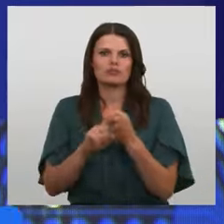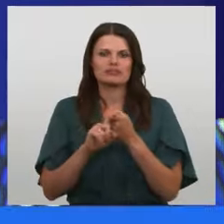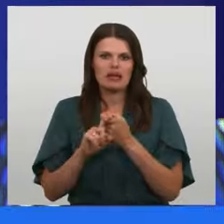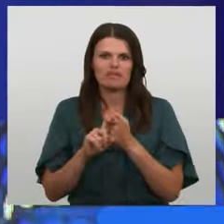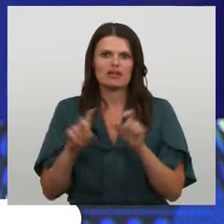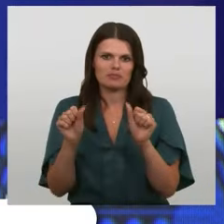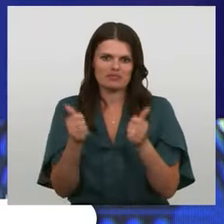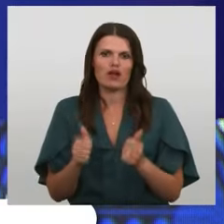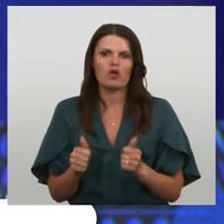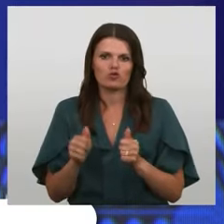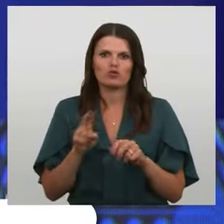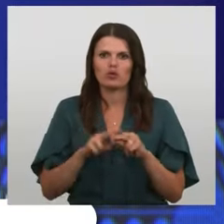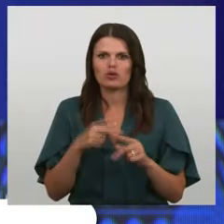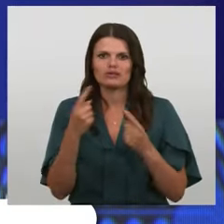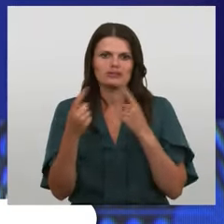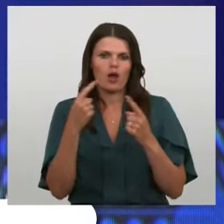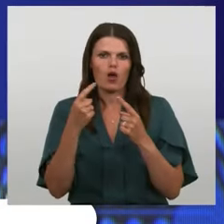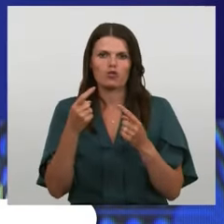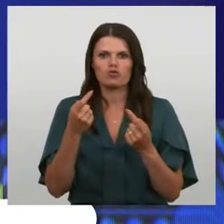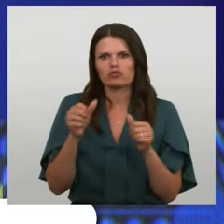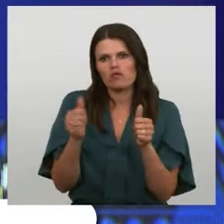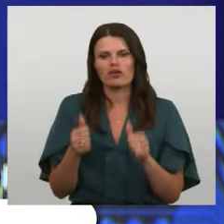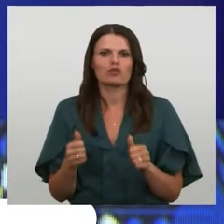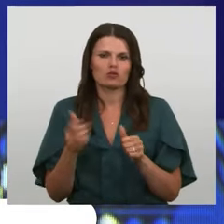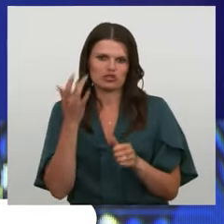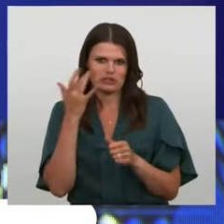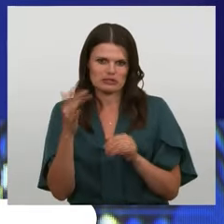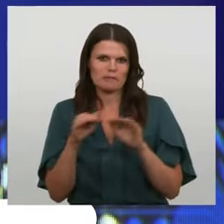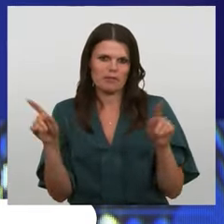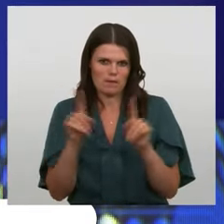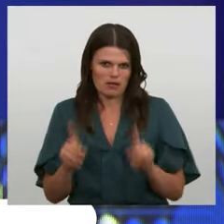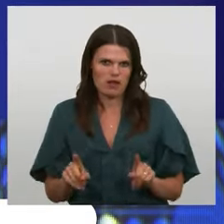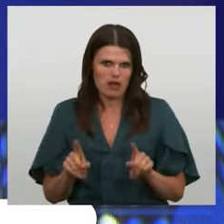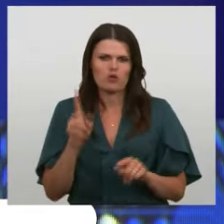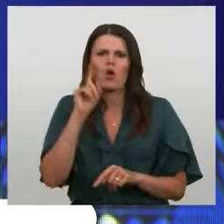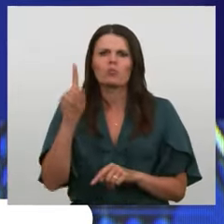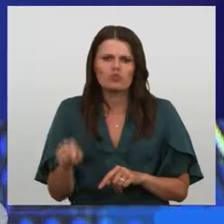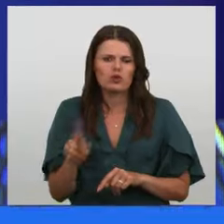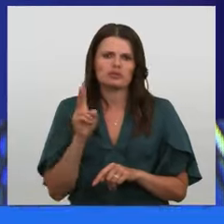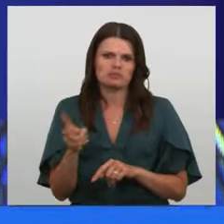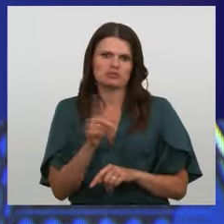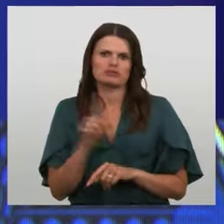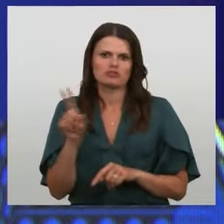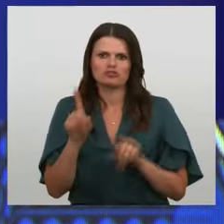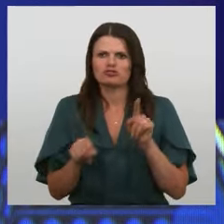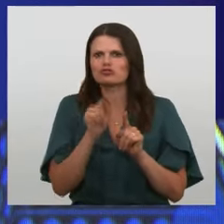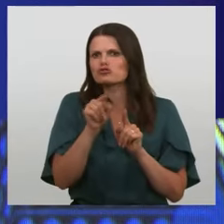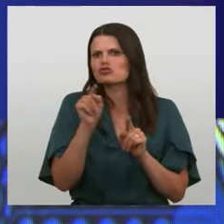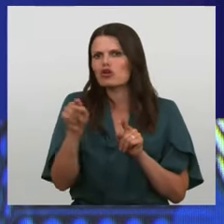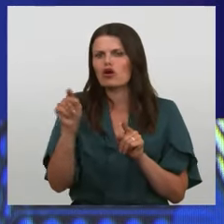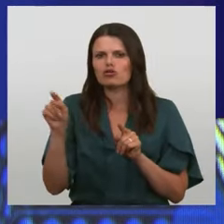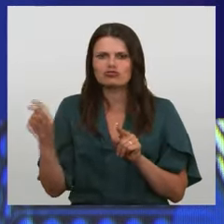veidošanas un saruna veidošanas principiem kā tādiem. Protams, ka ir atsevišķis